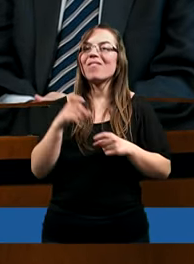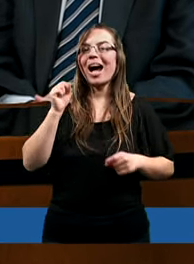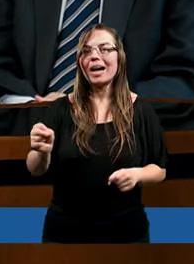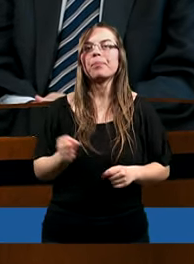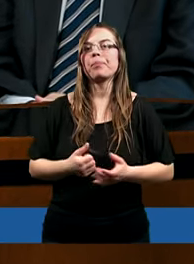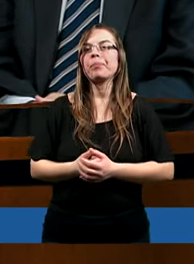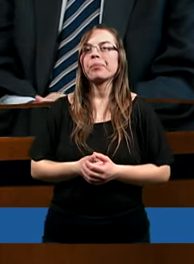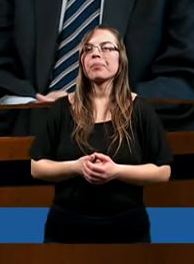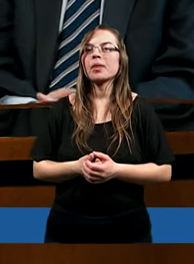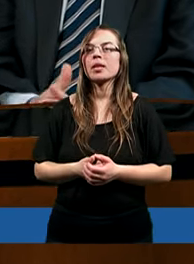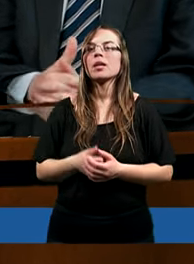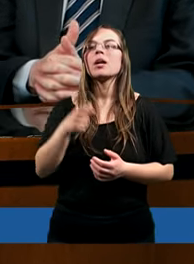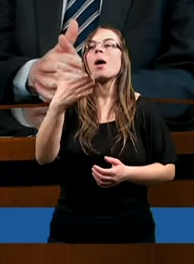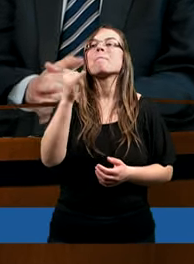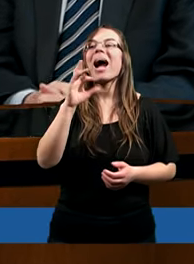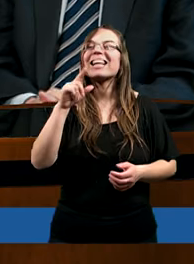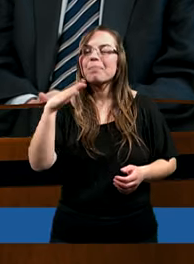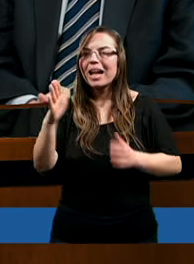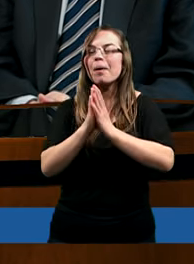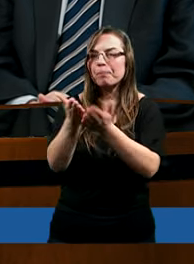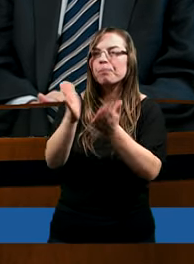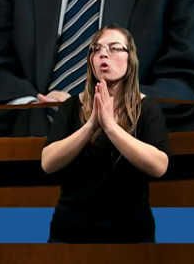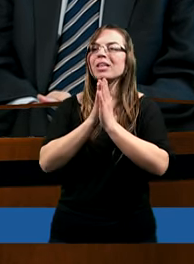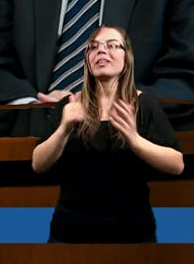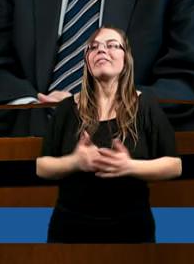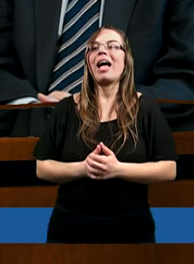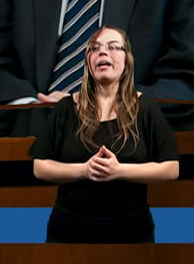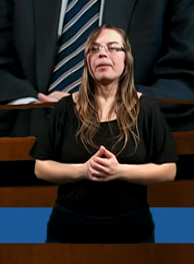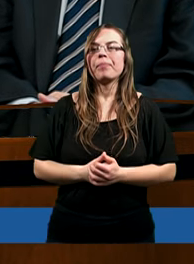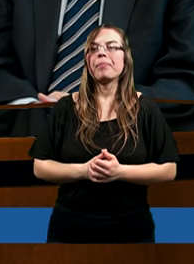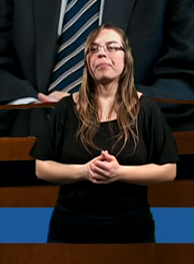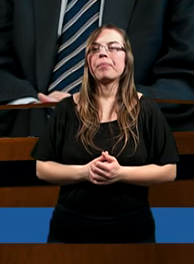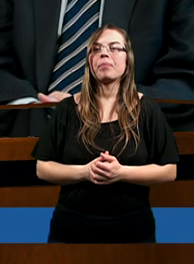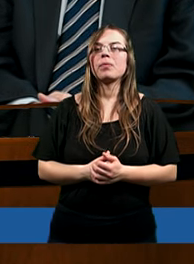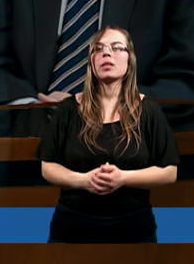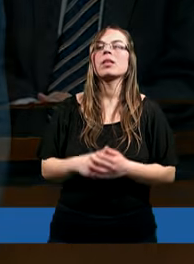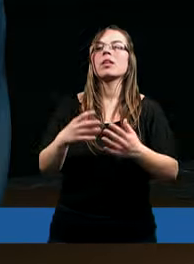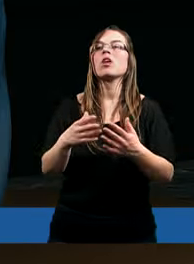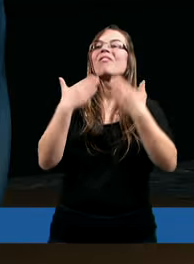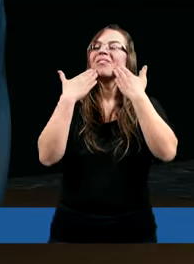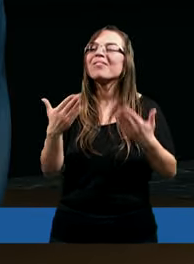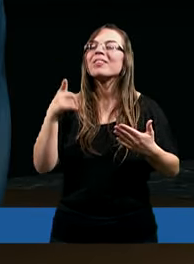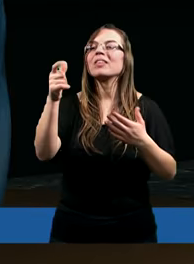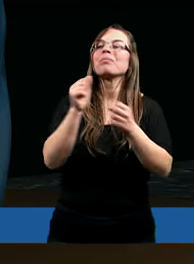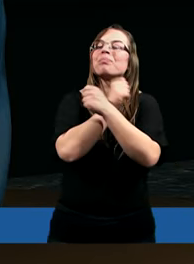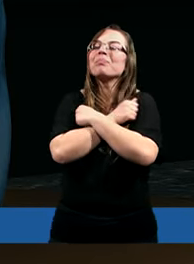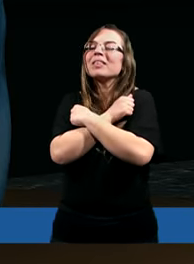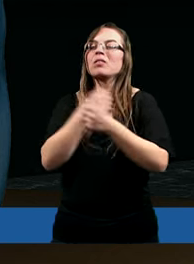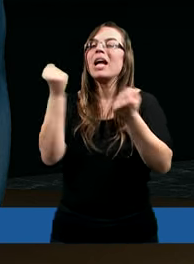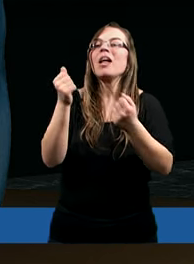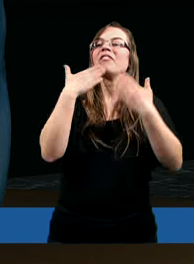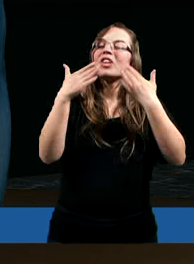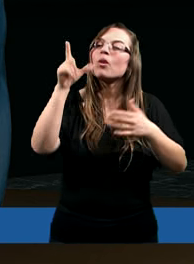Bożego. Maksymilian, proszę o modlitwę. Niebieński Ojcze, serdecznie